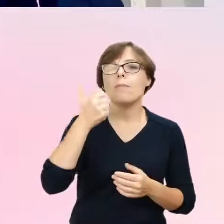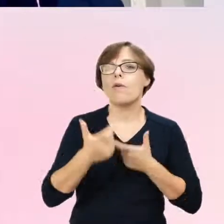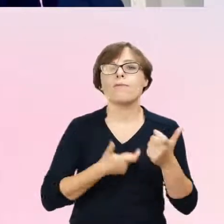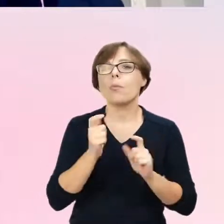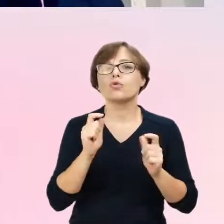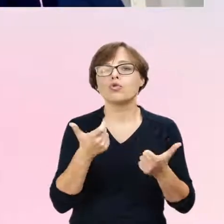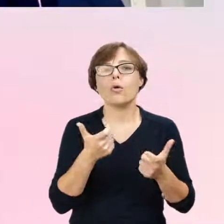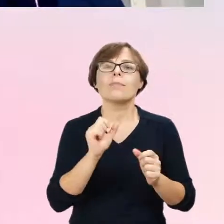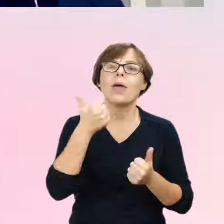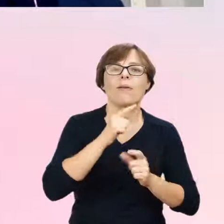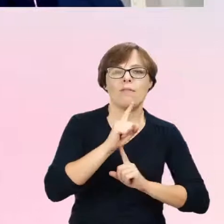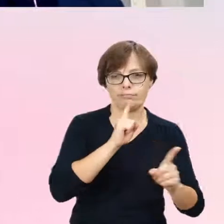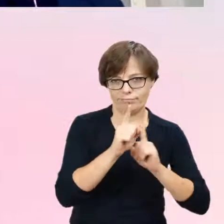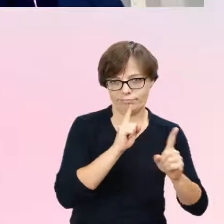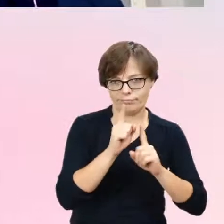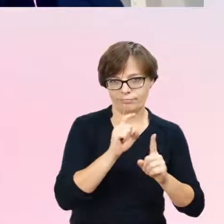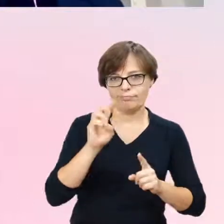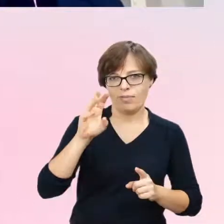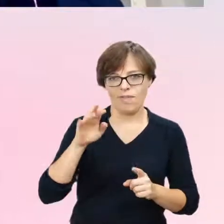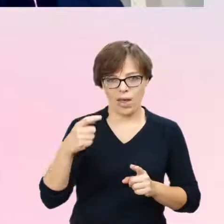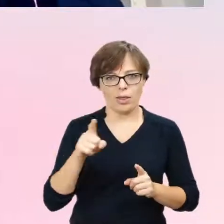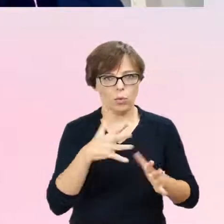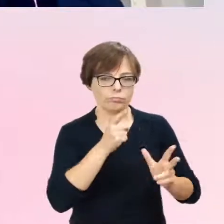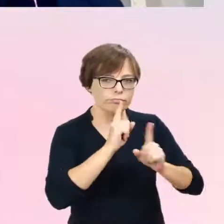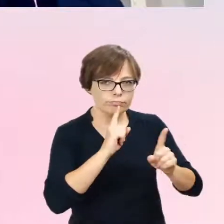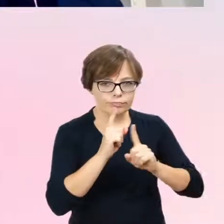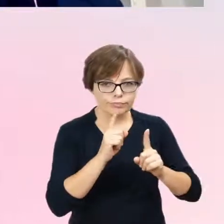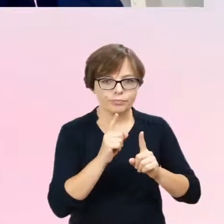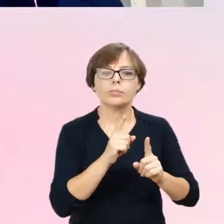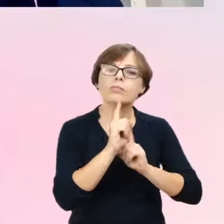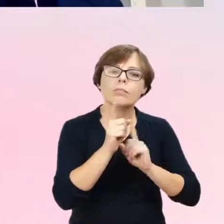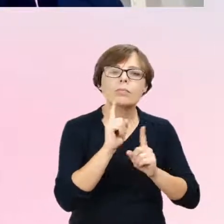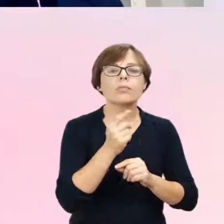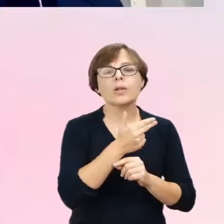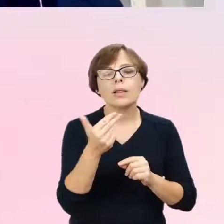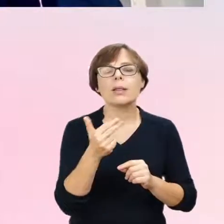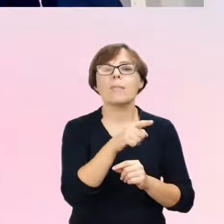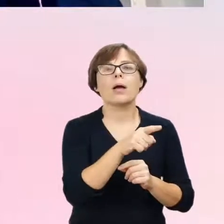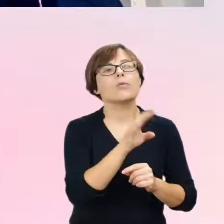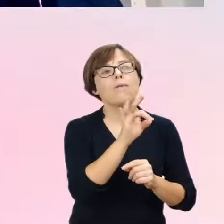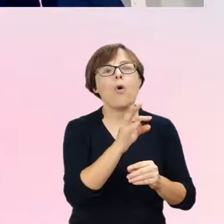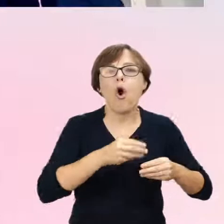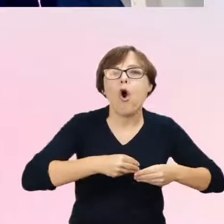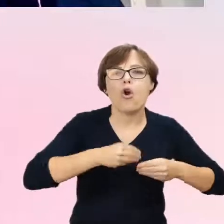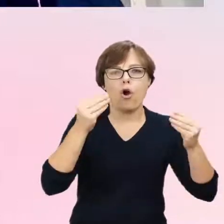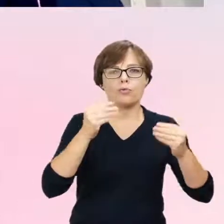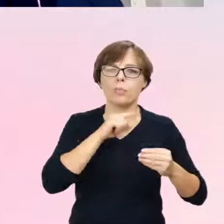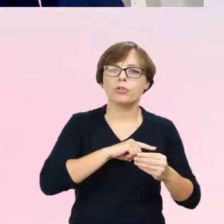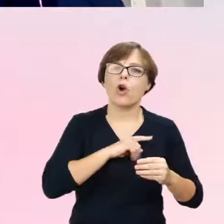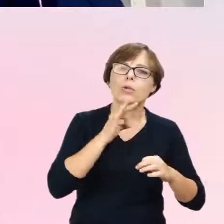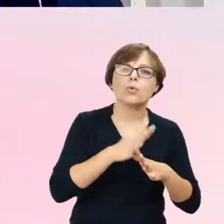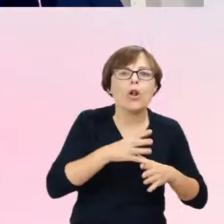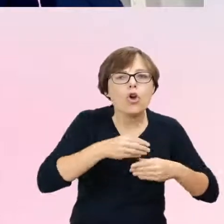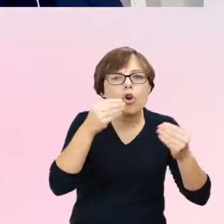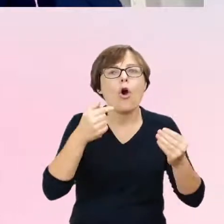i wywiad odnośnie rozwoju całej tożsamości płciowej, tak, rozwoju psychoseksualnego. I wtedy